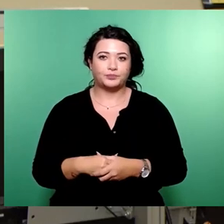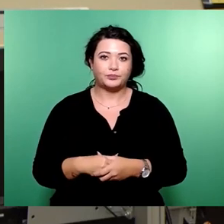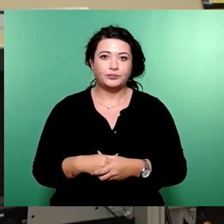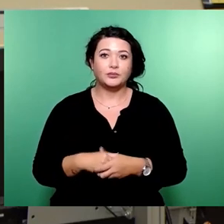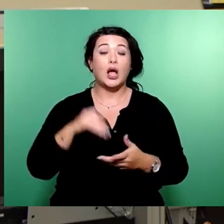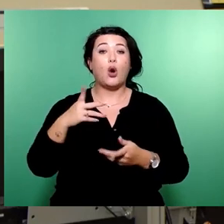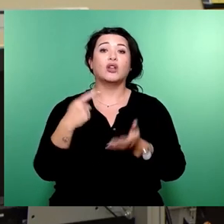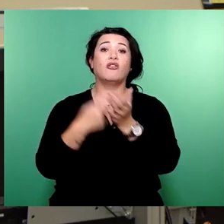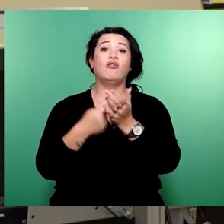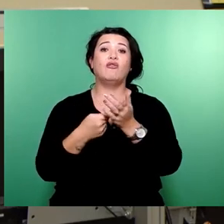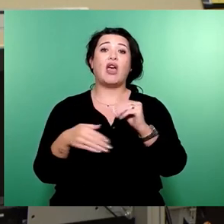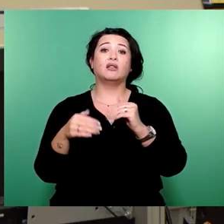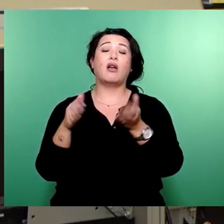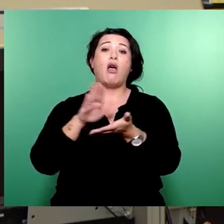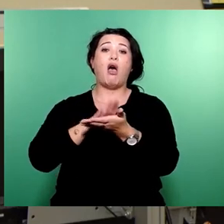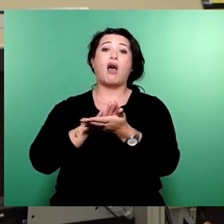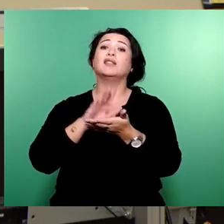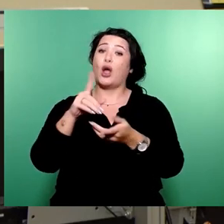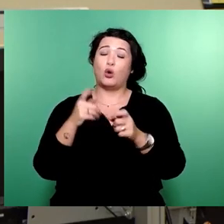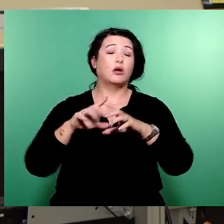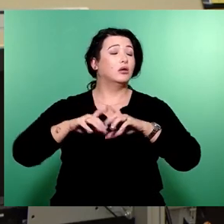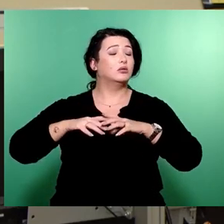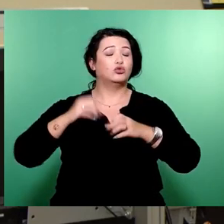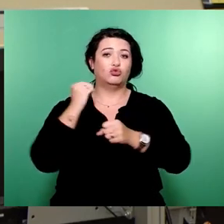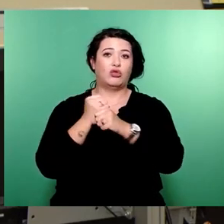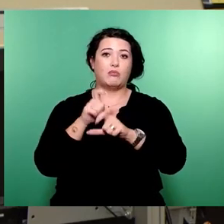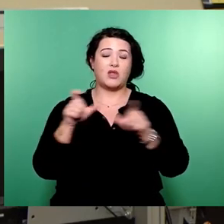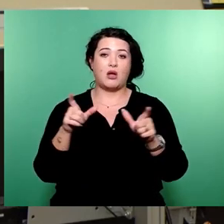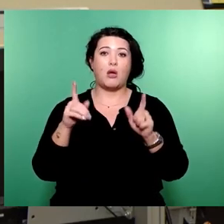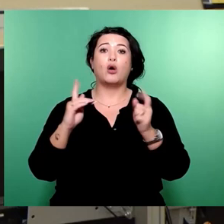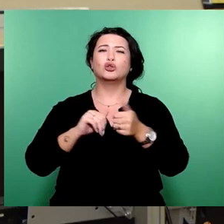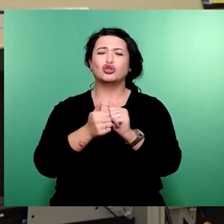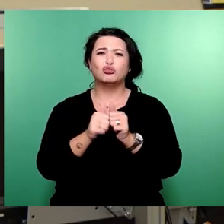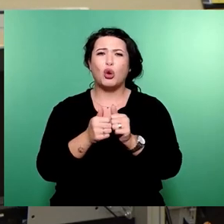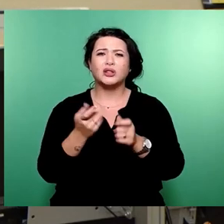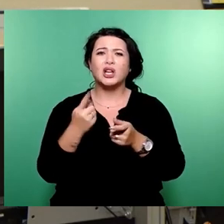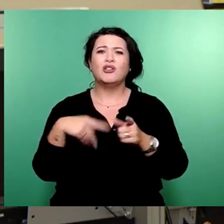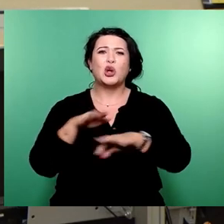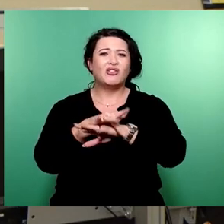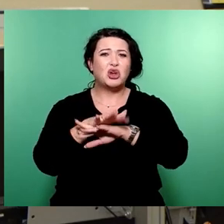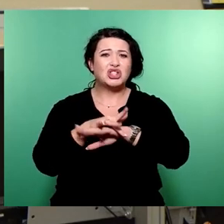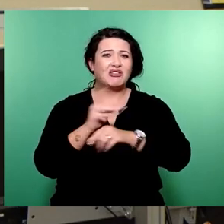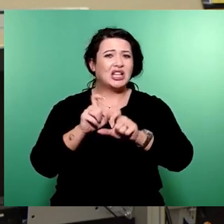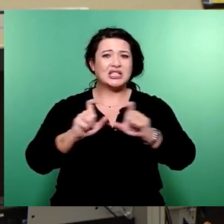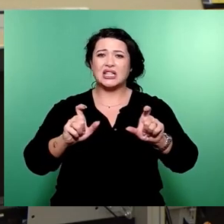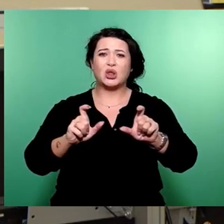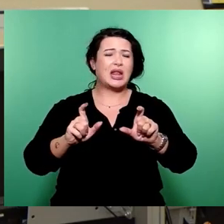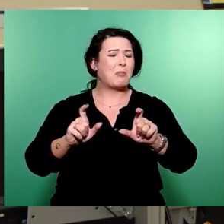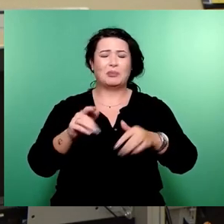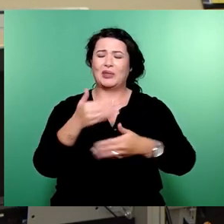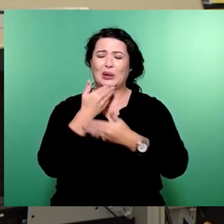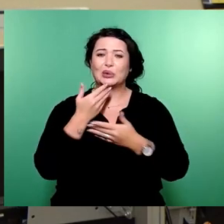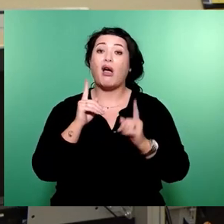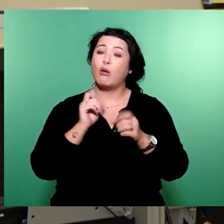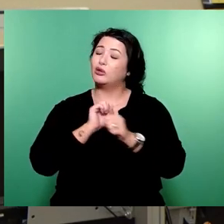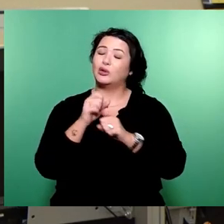aber auch machen, Sport ist ja ein wenig wirtschaftliches Unternehmen und keine kommunale Pflichtaufgabe. Aber wir sagen hier,